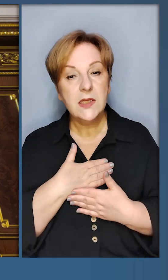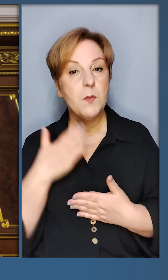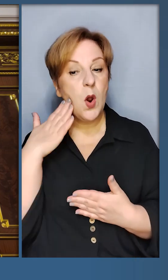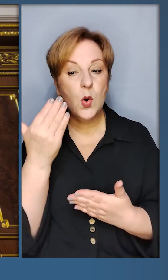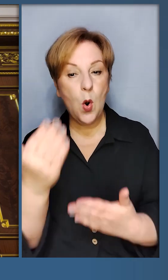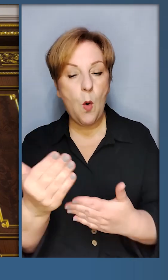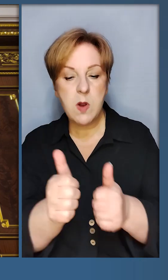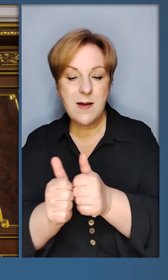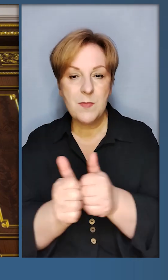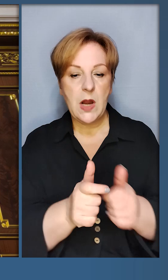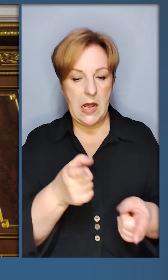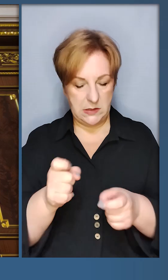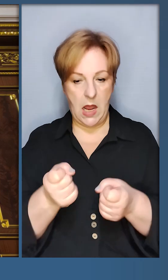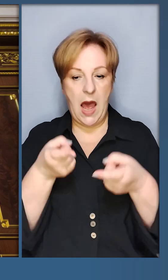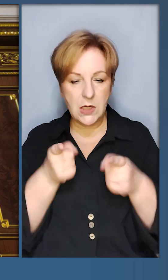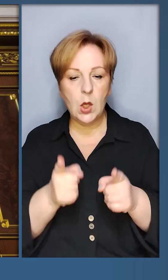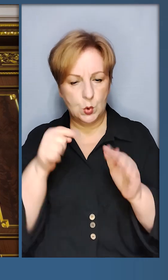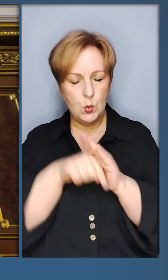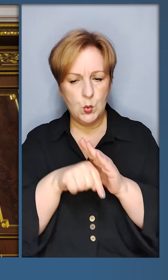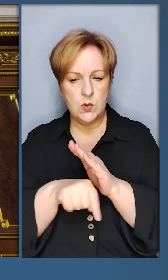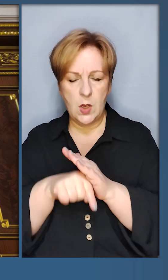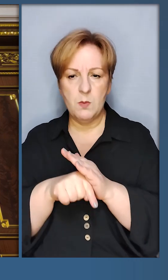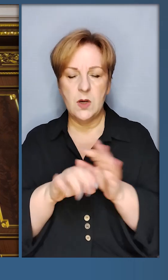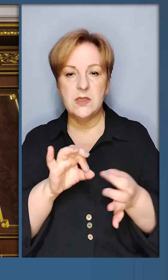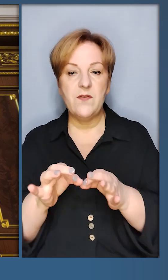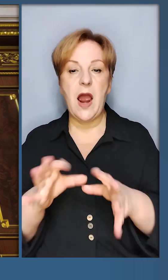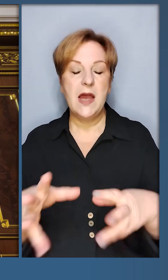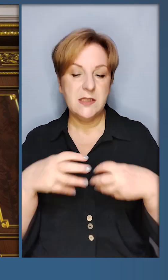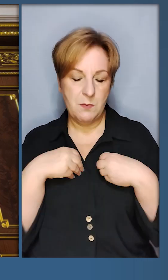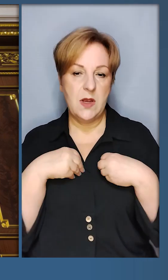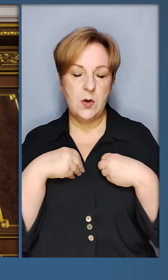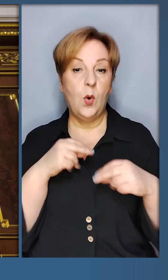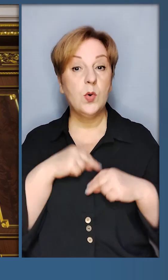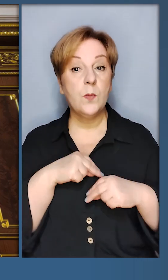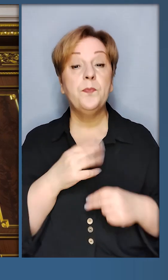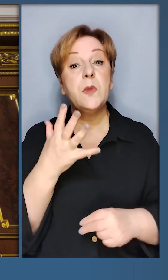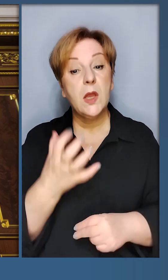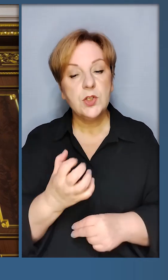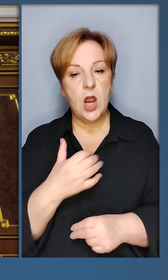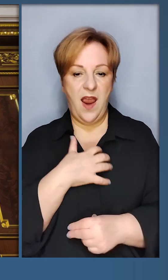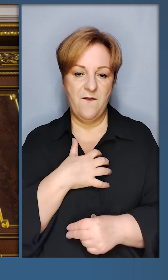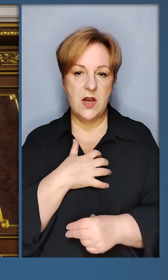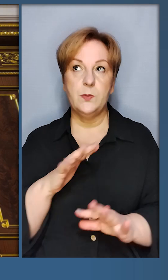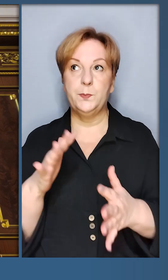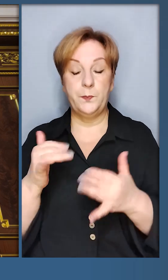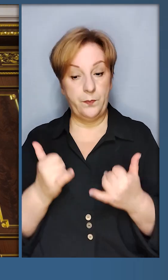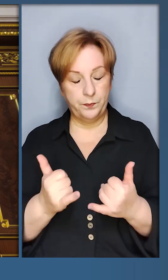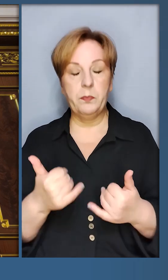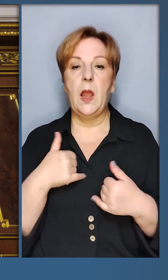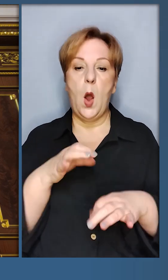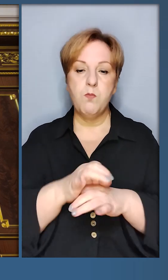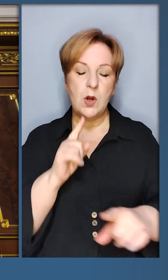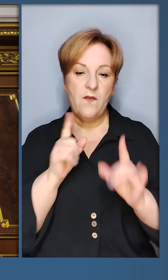нашим румунським партнерам за реальну змістовність спільної роботи. І ще з важливого за